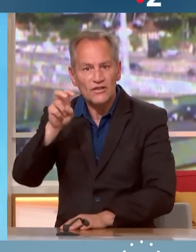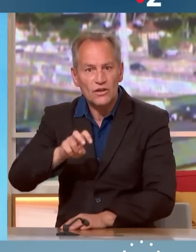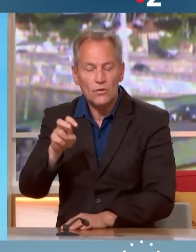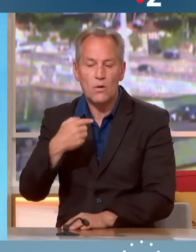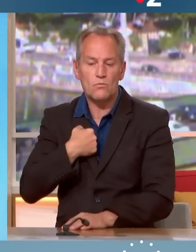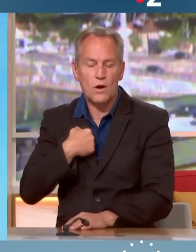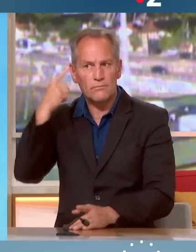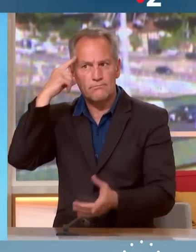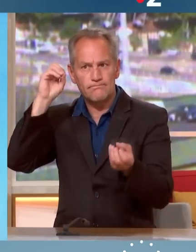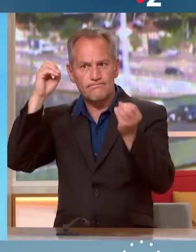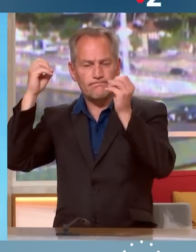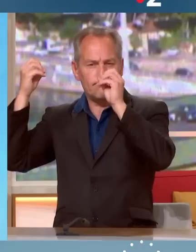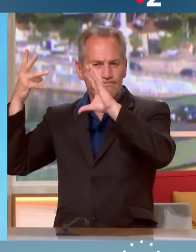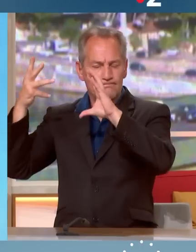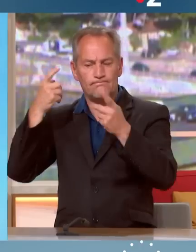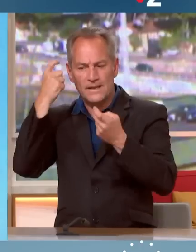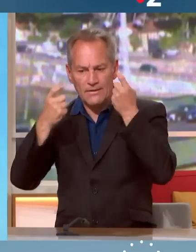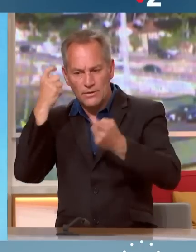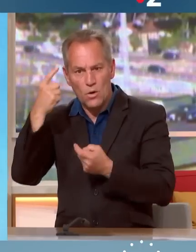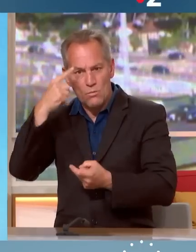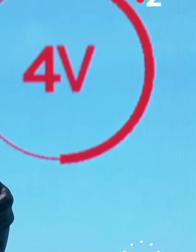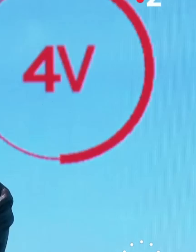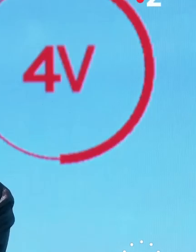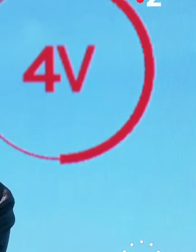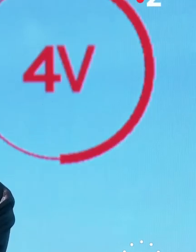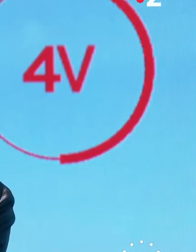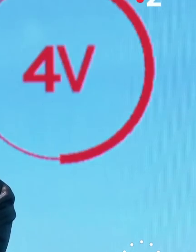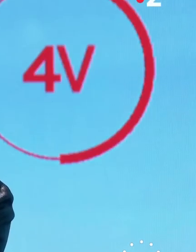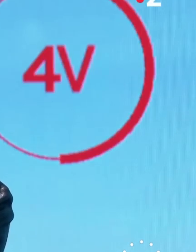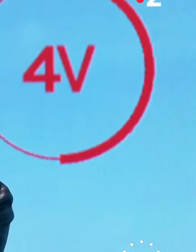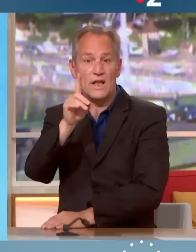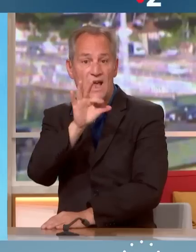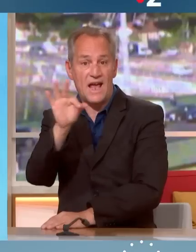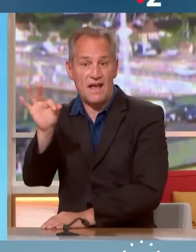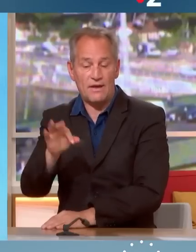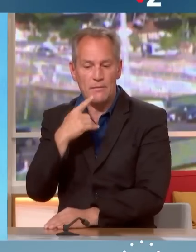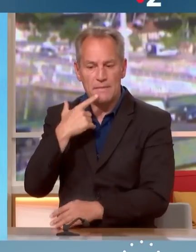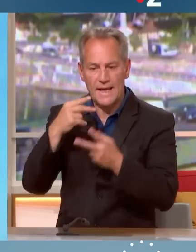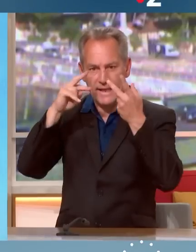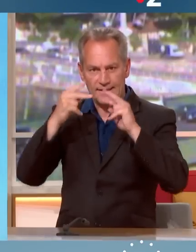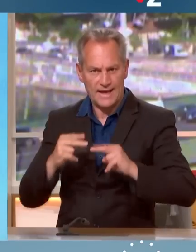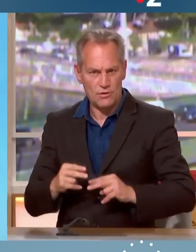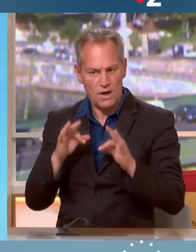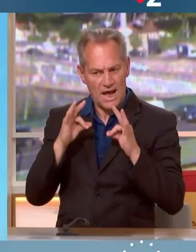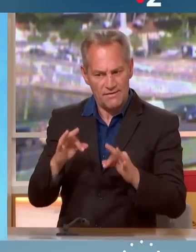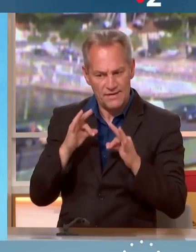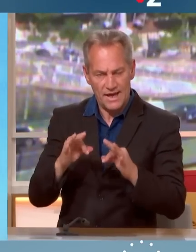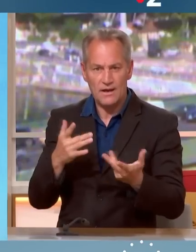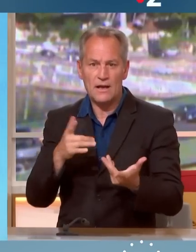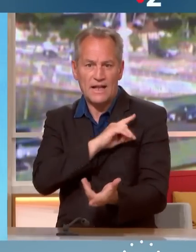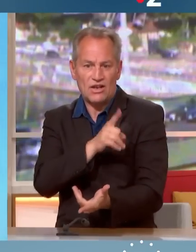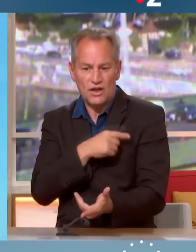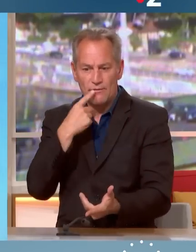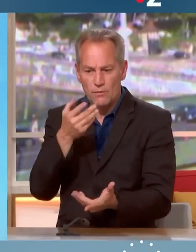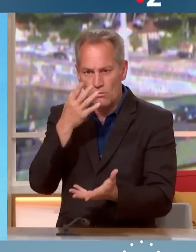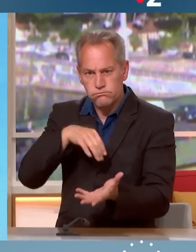'imaginons, nous y réfléchissons pour conforter EDF. Mais notre scénario de transition énergétique, c'est d'investir dans les renouvelables et d'investir dans